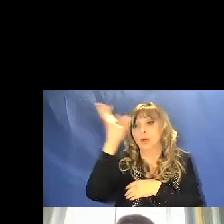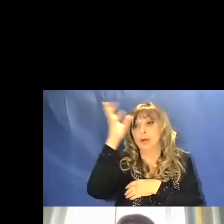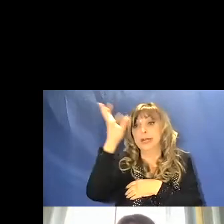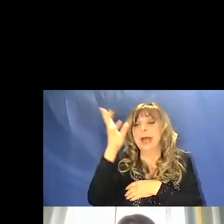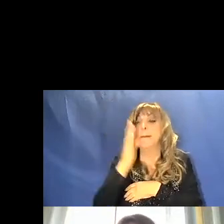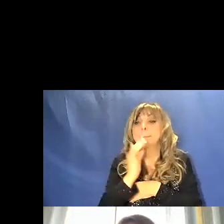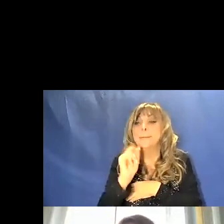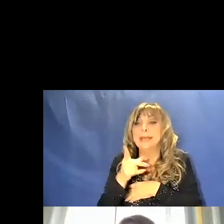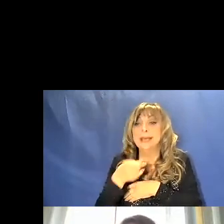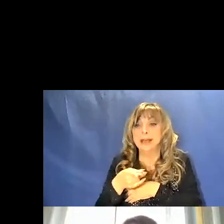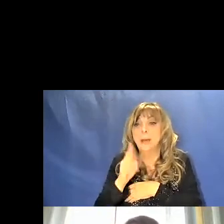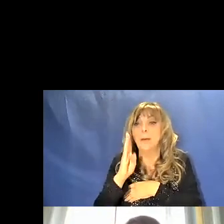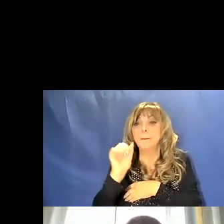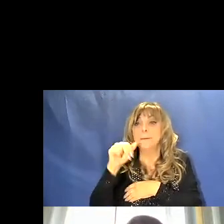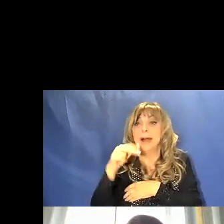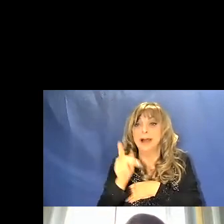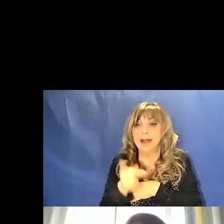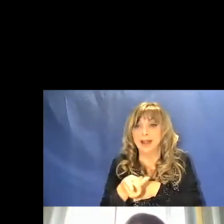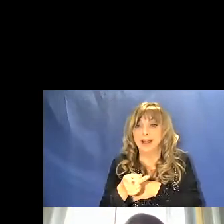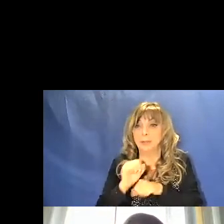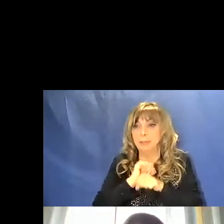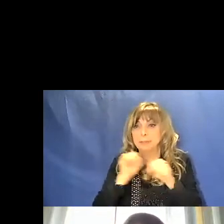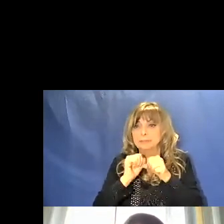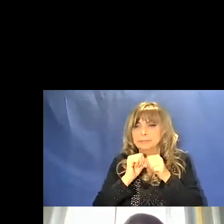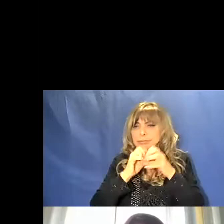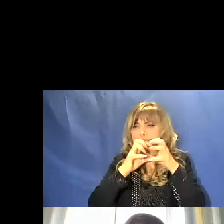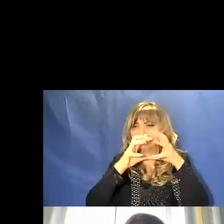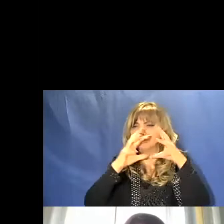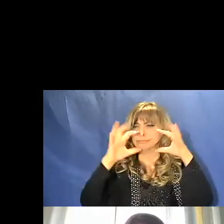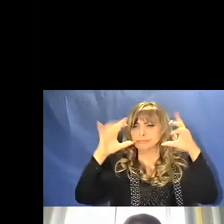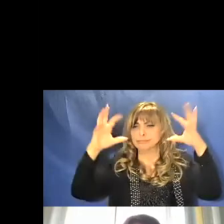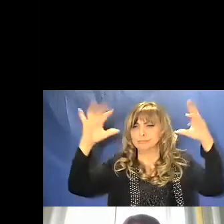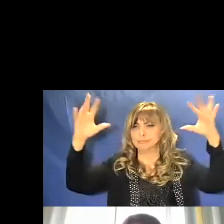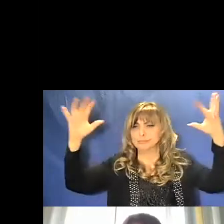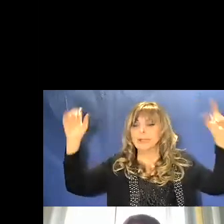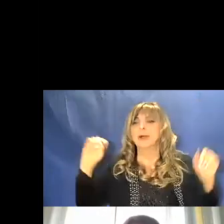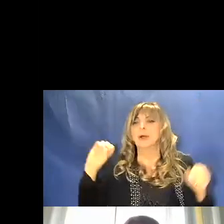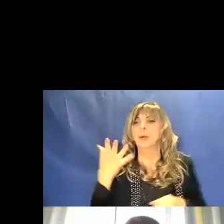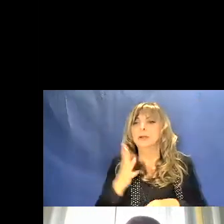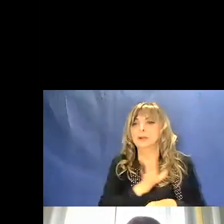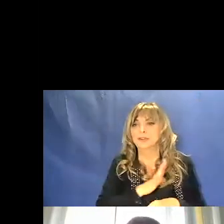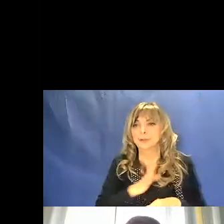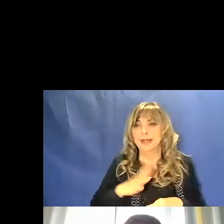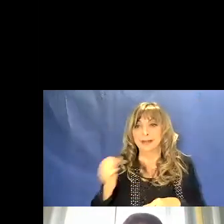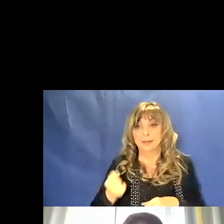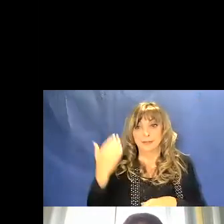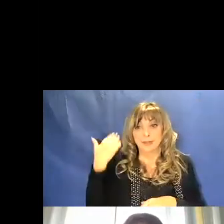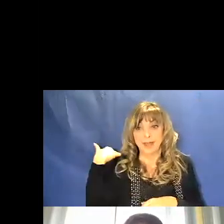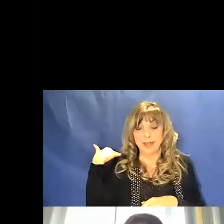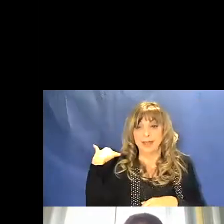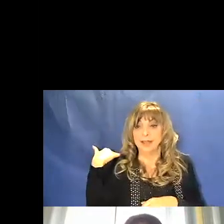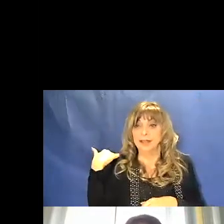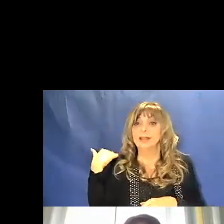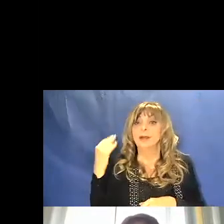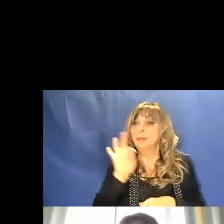Bang. Circa 14 miliardi di anni fa la rapida espansione di